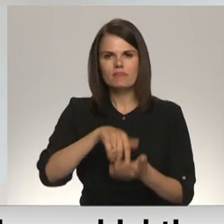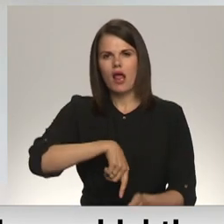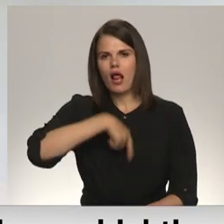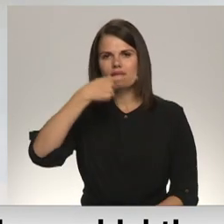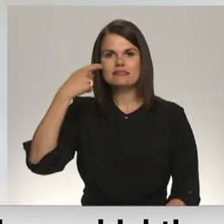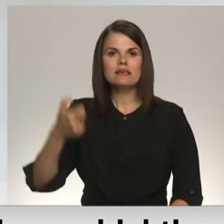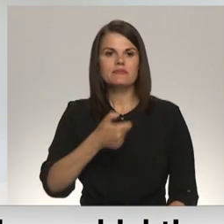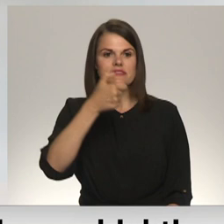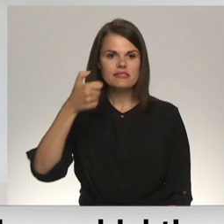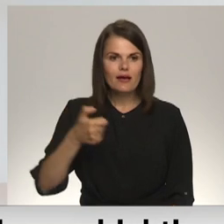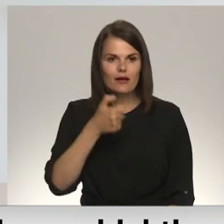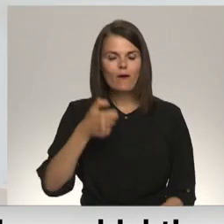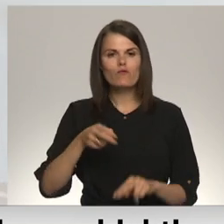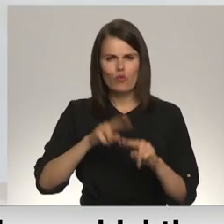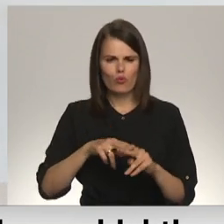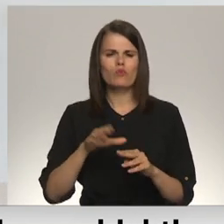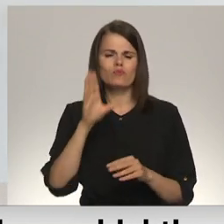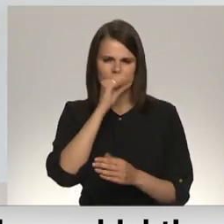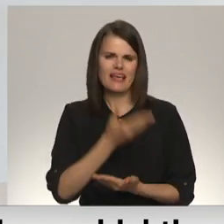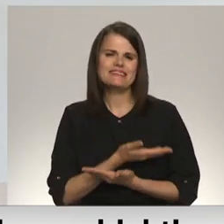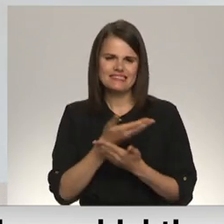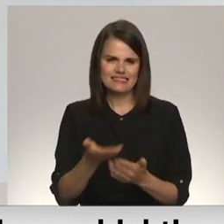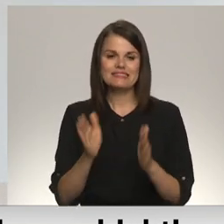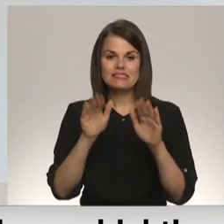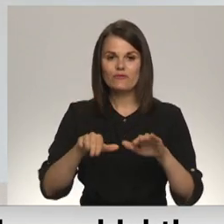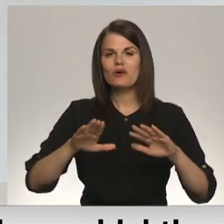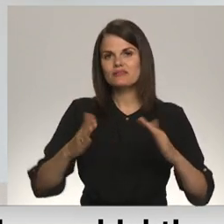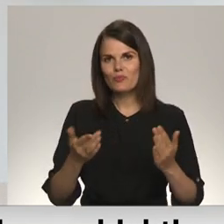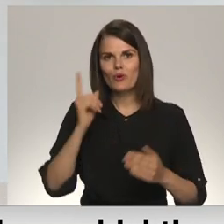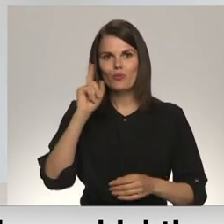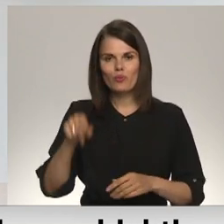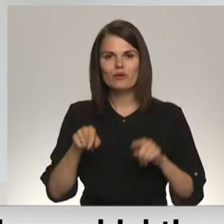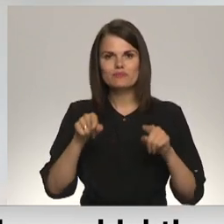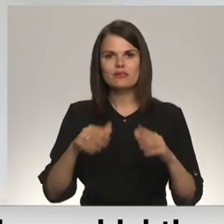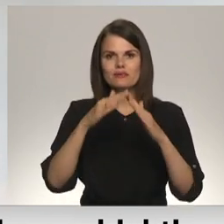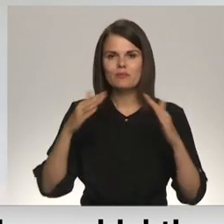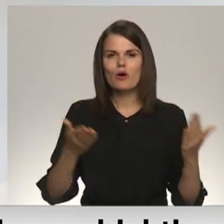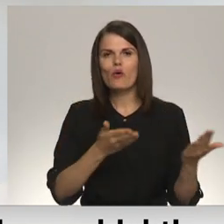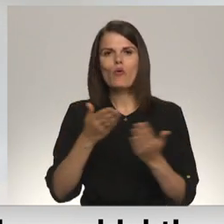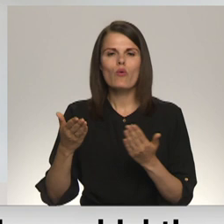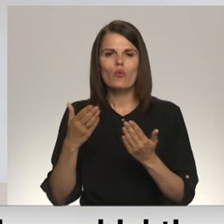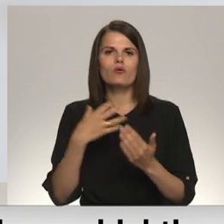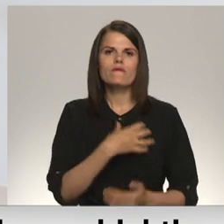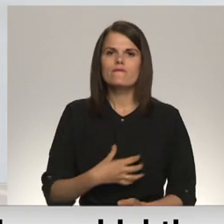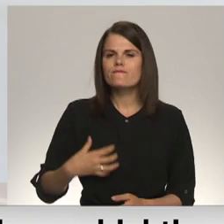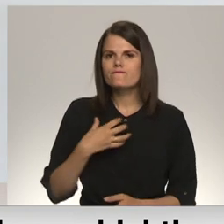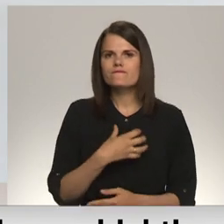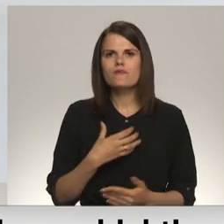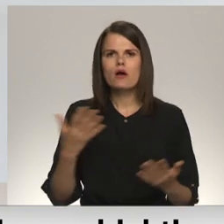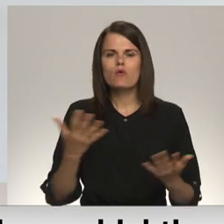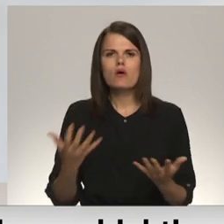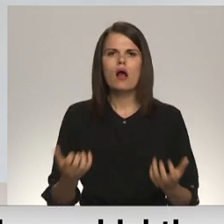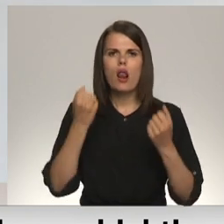gadu un noteikti izdīvos, bet, protams, tās būves, kuri nepieciešami kādi